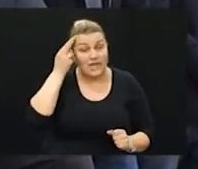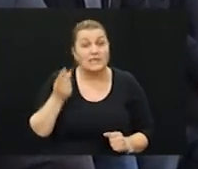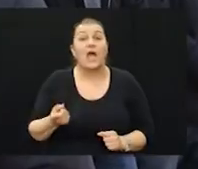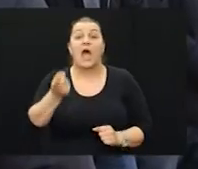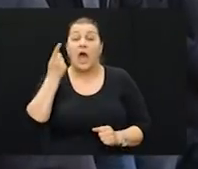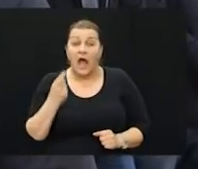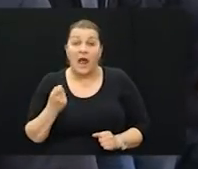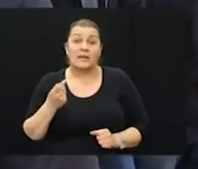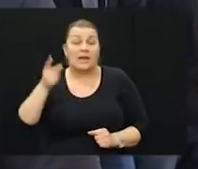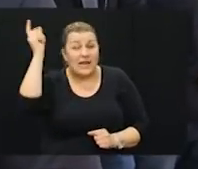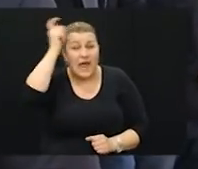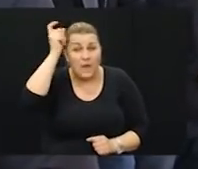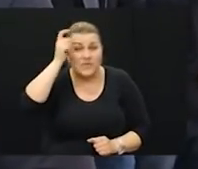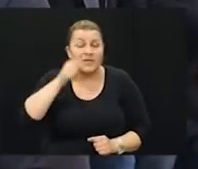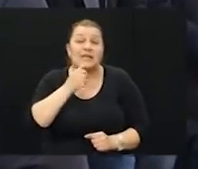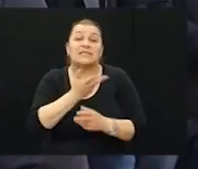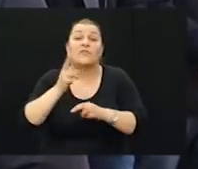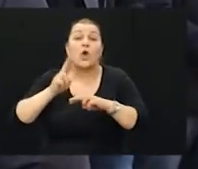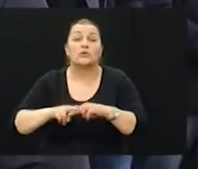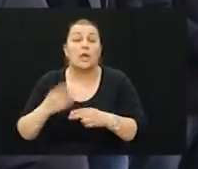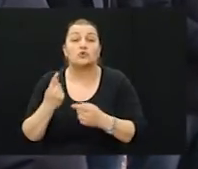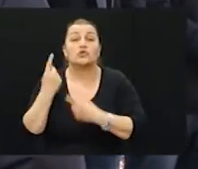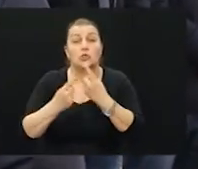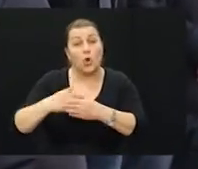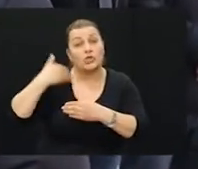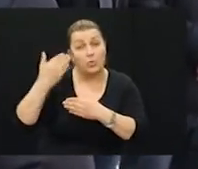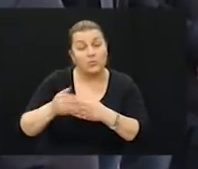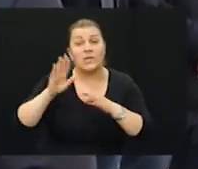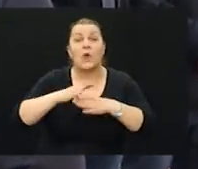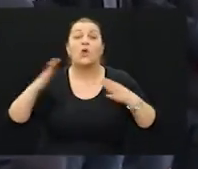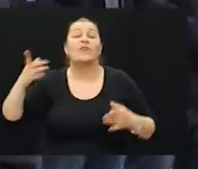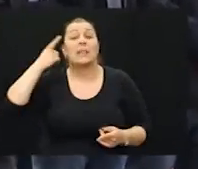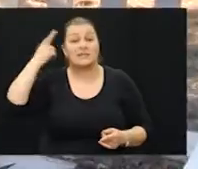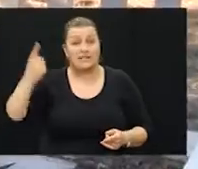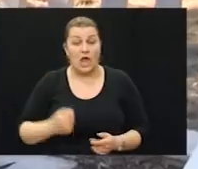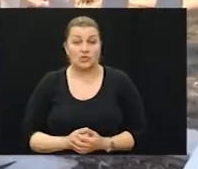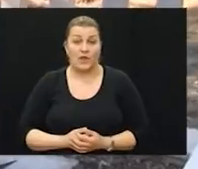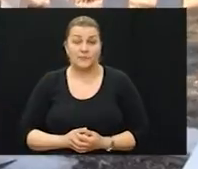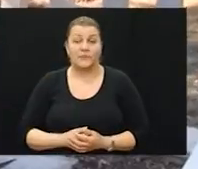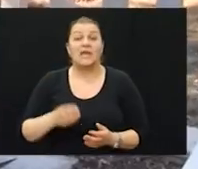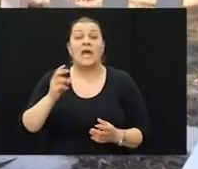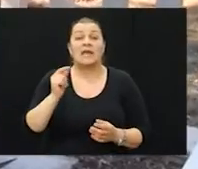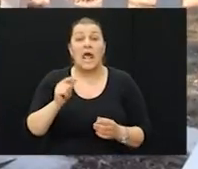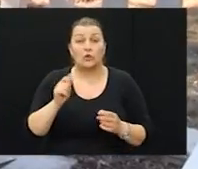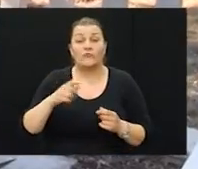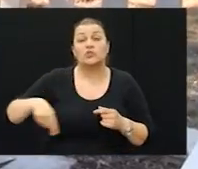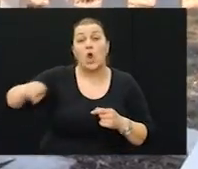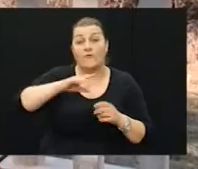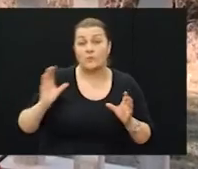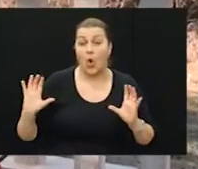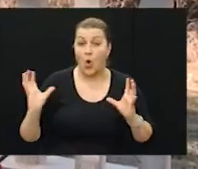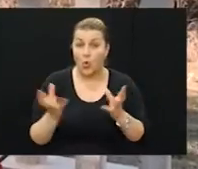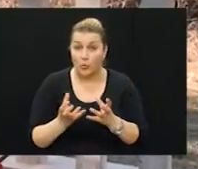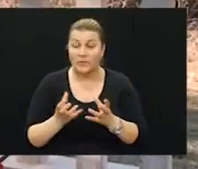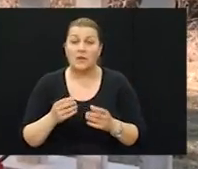poznata, ali s obzira na namjere i ono sve što se dogodilo, poslije toga je svakako imala veliki značaj. Ratković je okupljenima prenio i